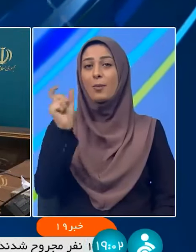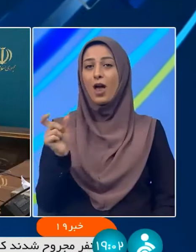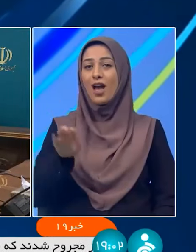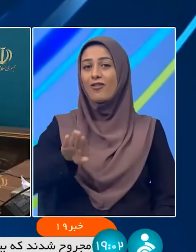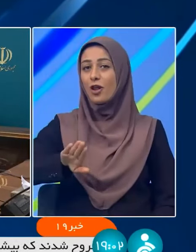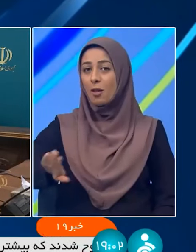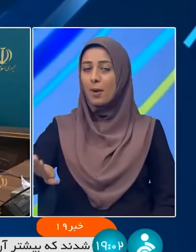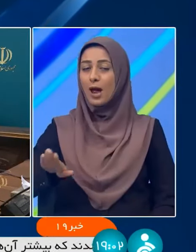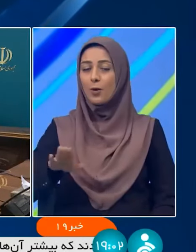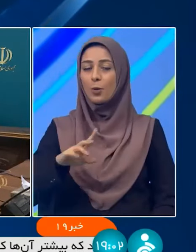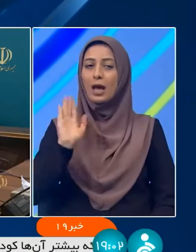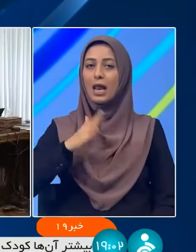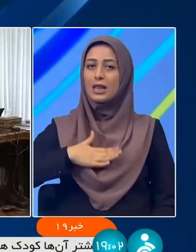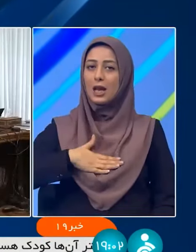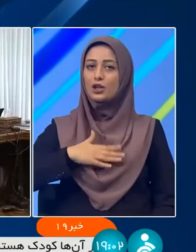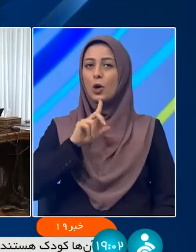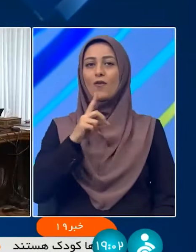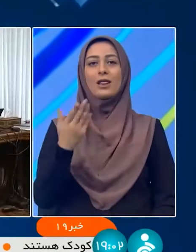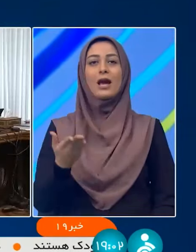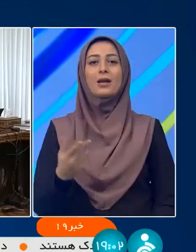کمبرخوردار تحکید کرد